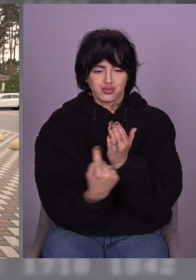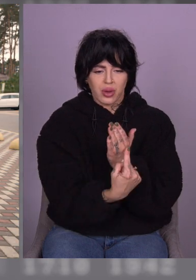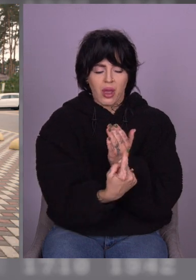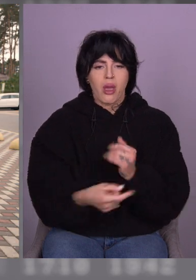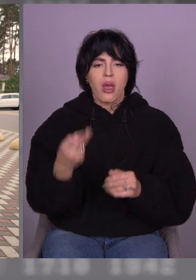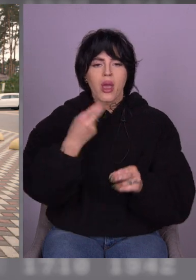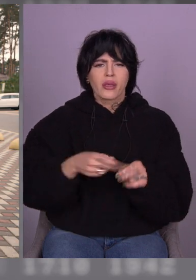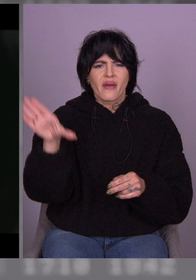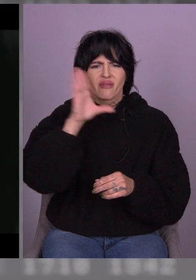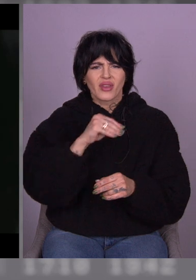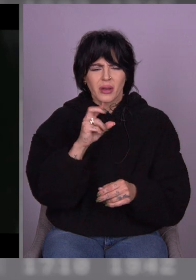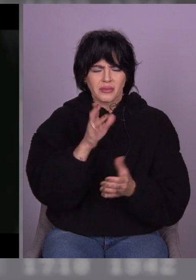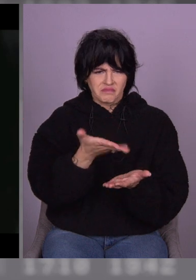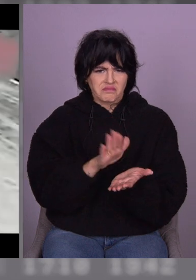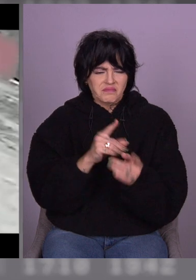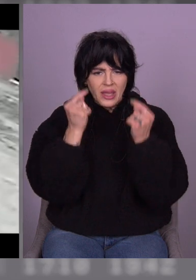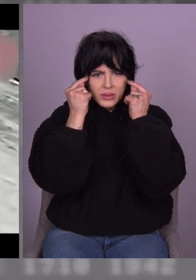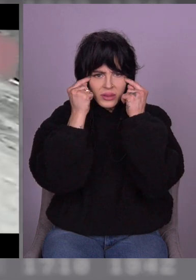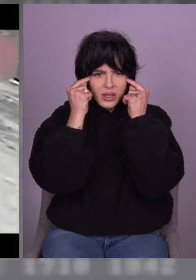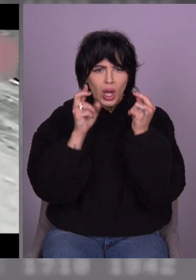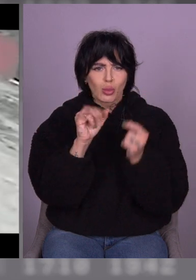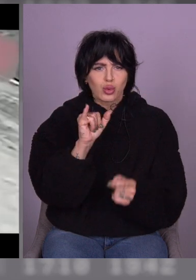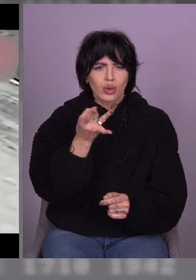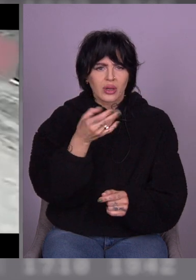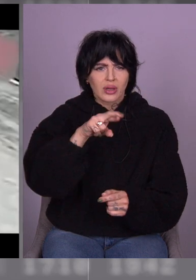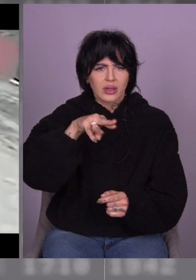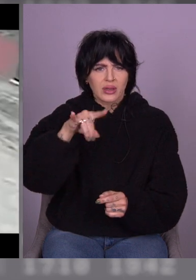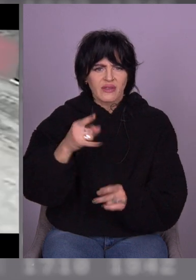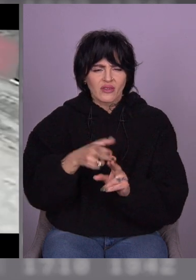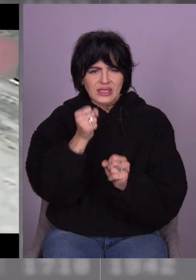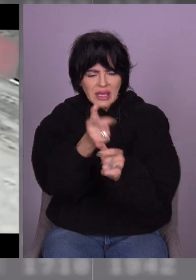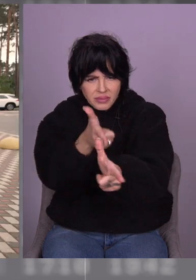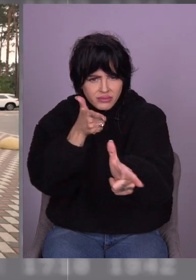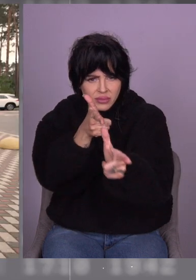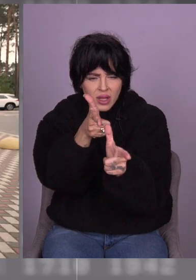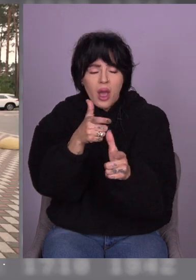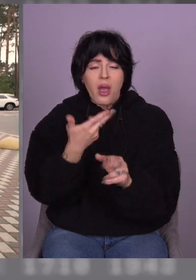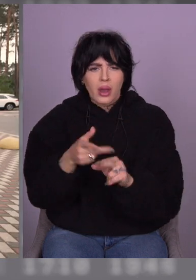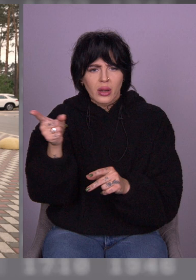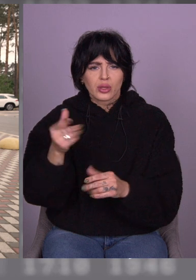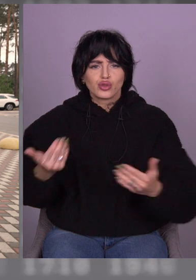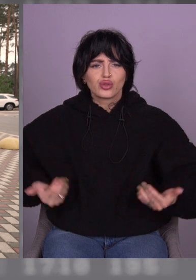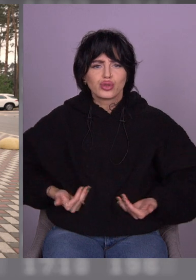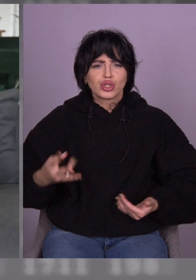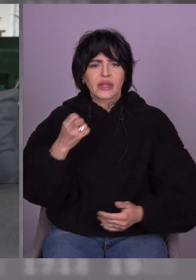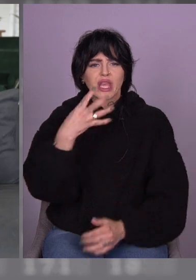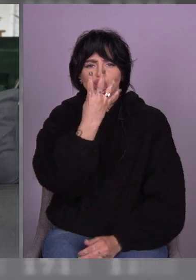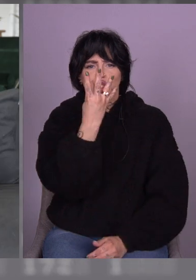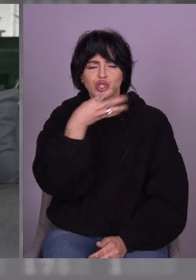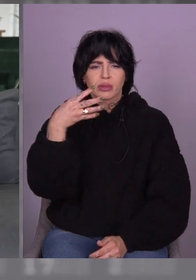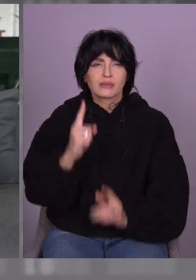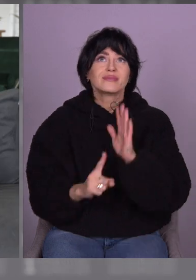хлопчики буряти із снайперськими гвинтівками. І вони жили на четвертому поверсі.